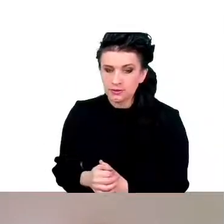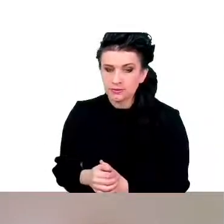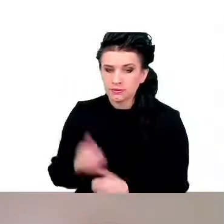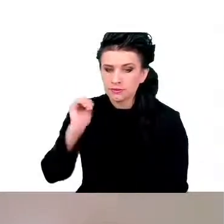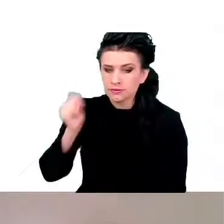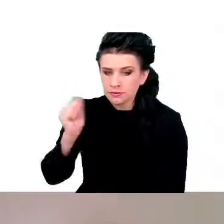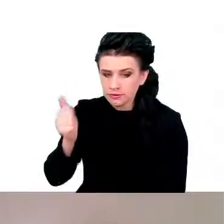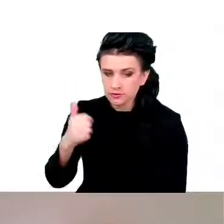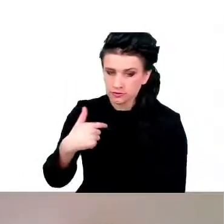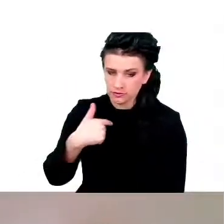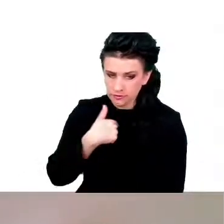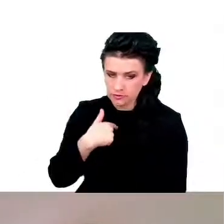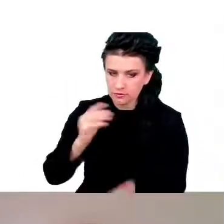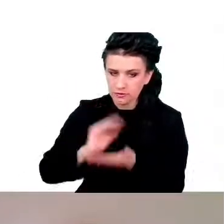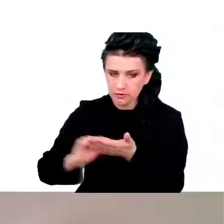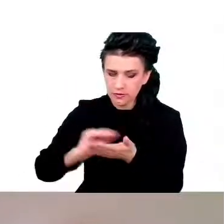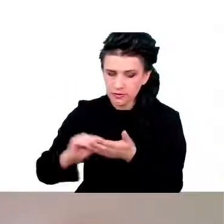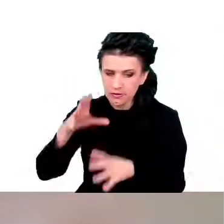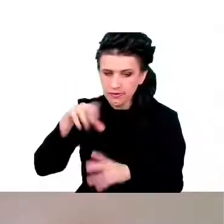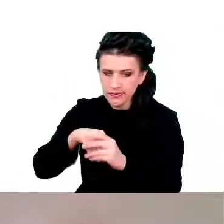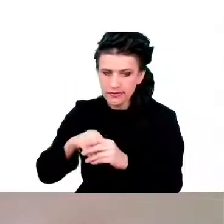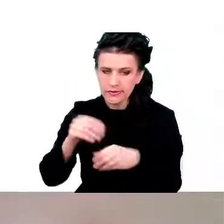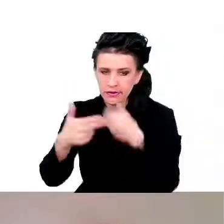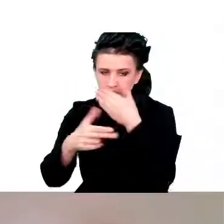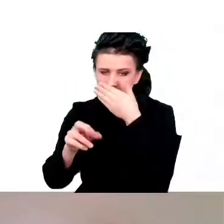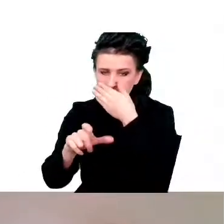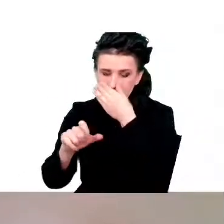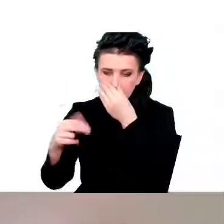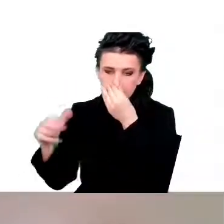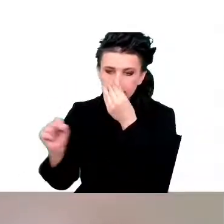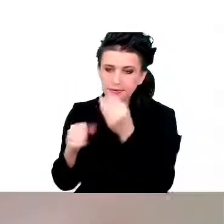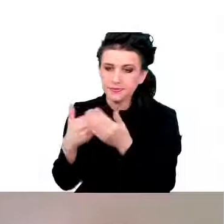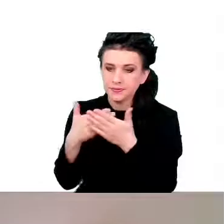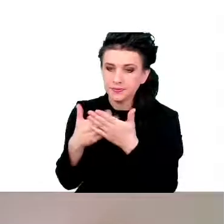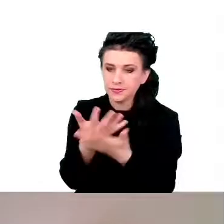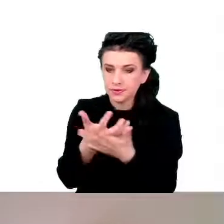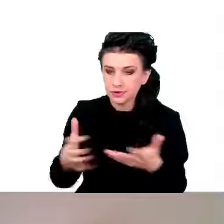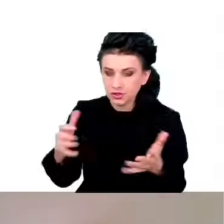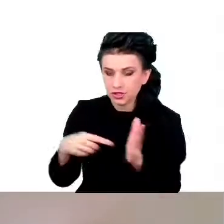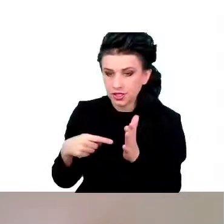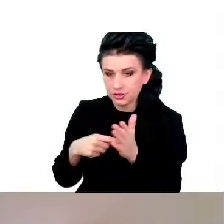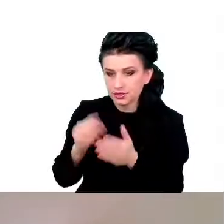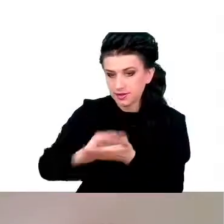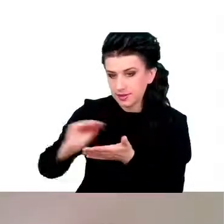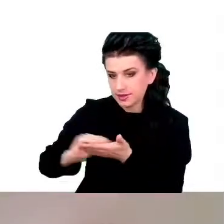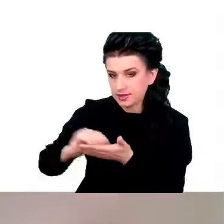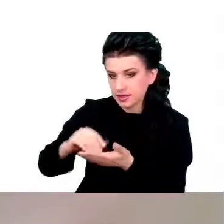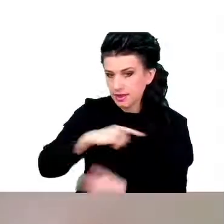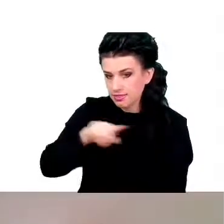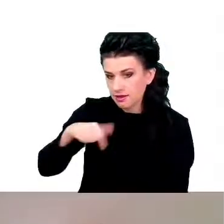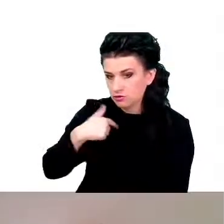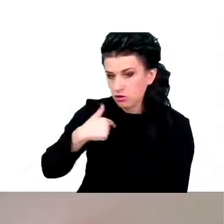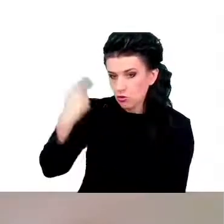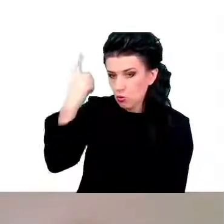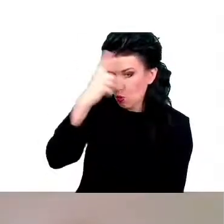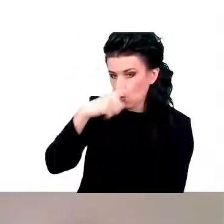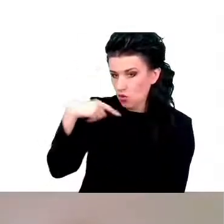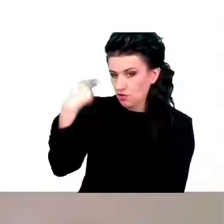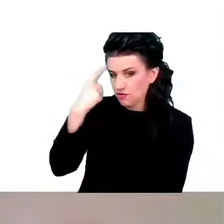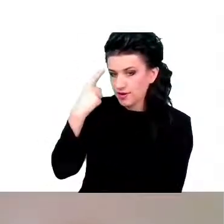Jesteśmy w pewnym sensie informacją zapisaną w sieci neuronalnej w naszych głowach. I teraz